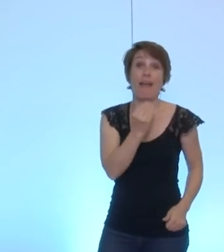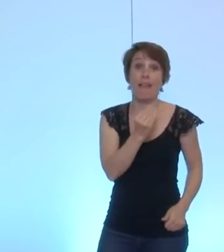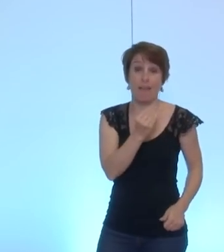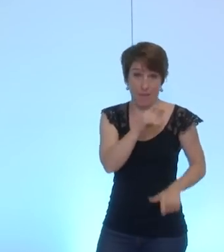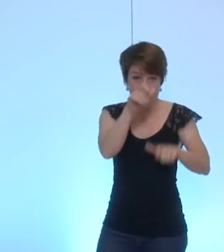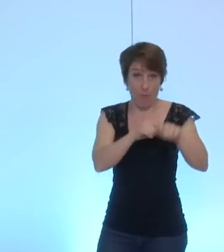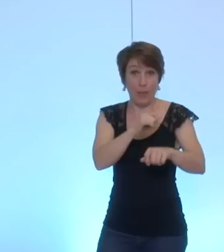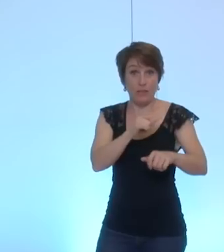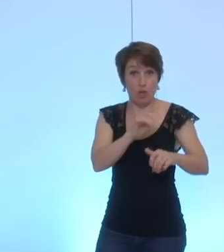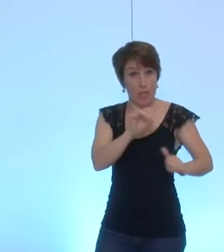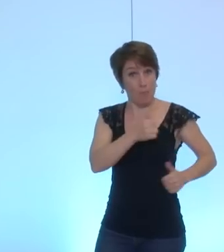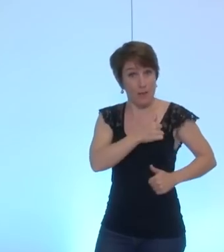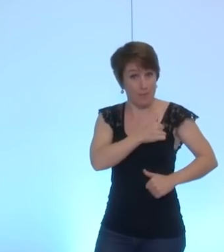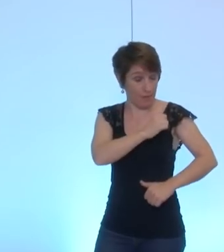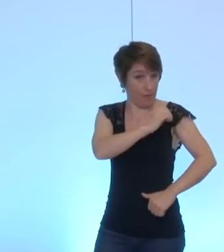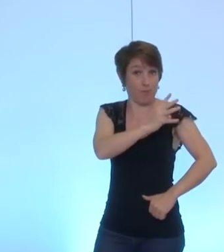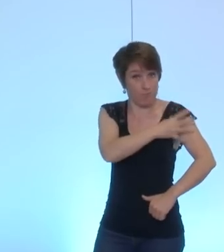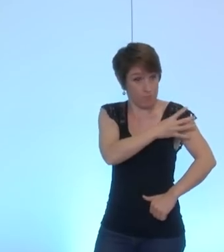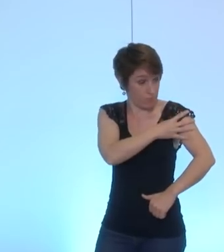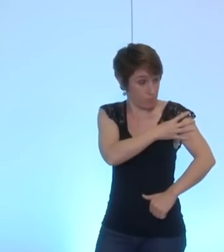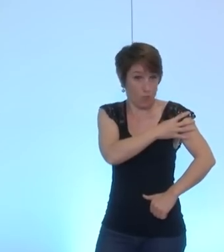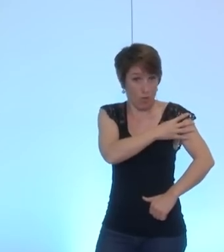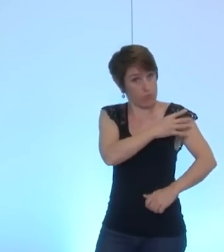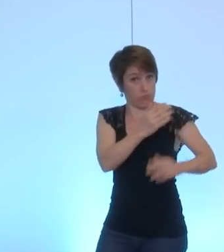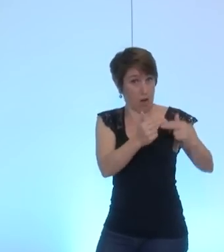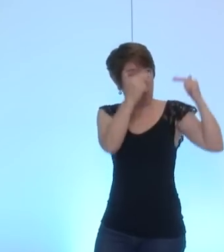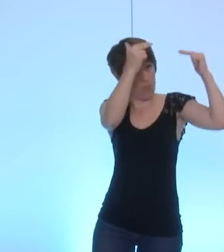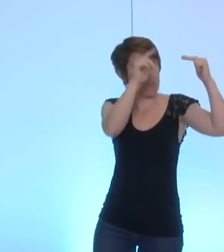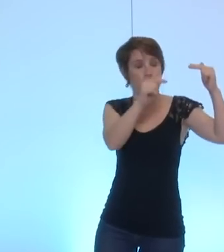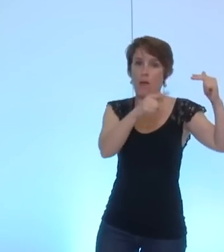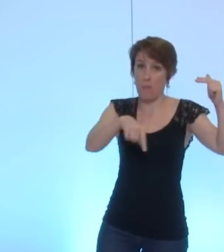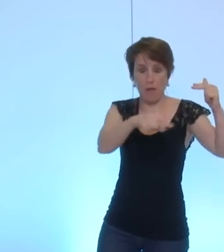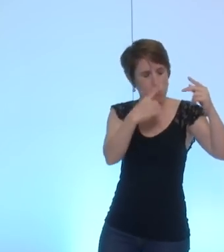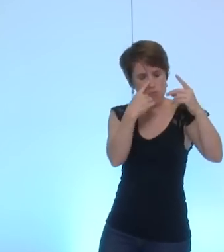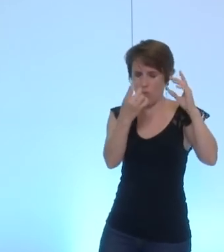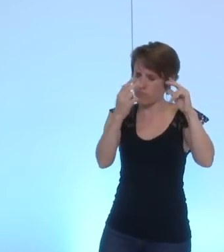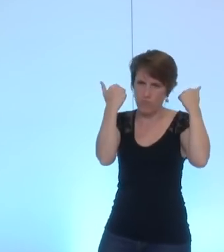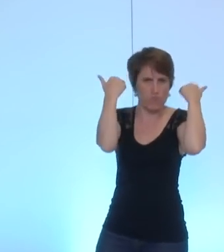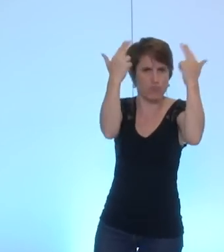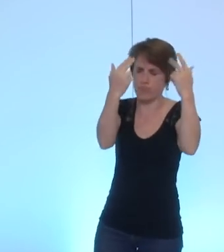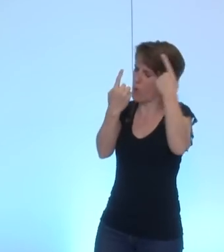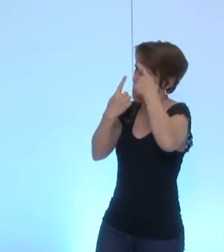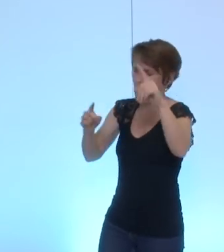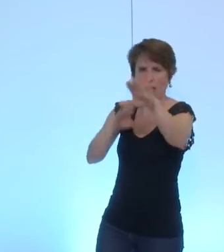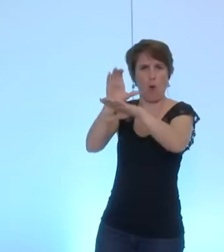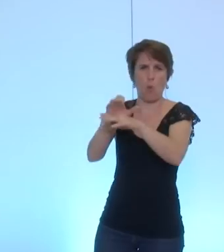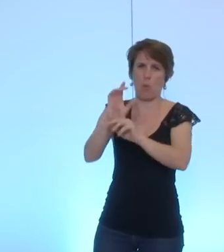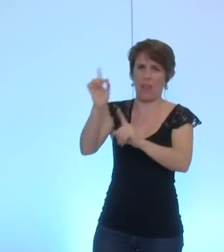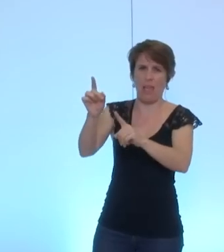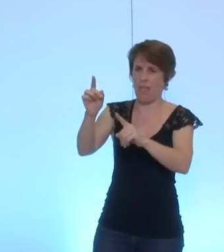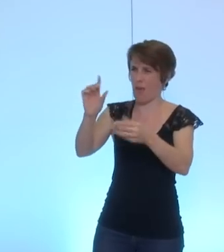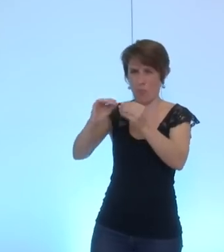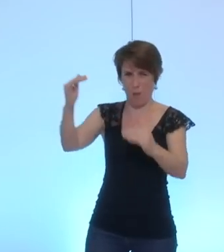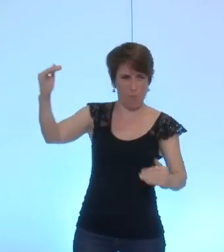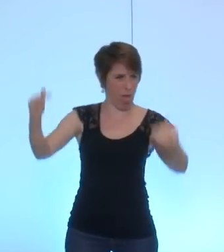simplement des soldats des officiers s'élèvent contre ce qui est un état de fait cette guerre déséquilibrée oui c'est vrai